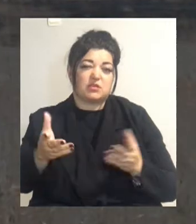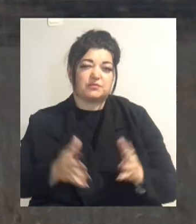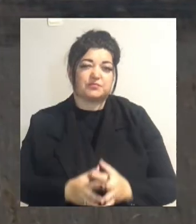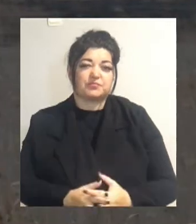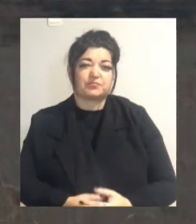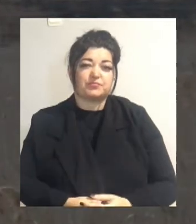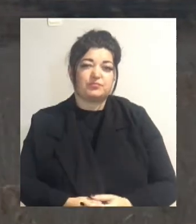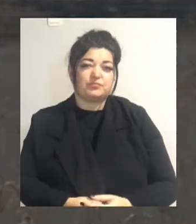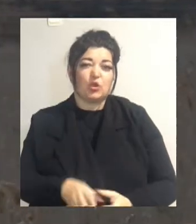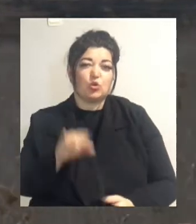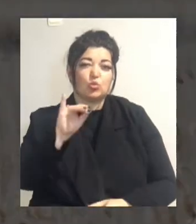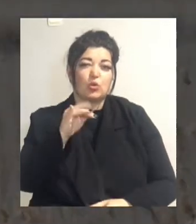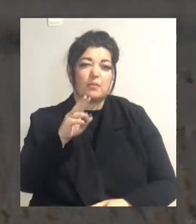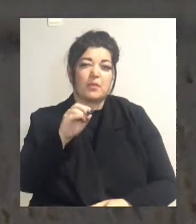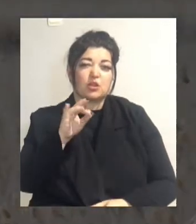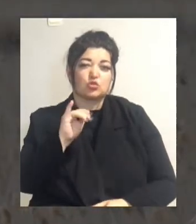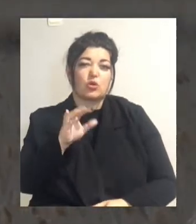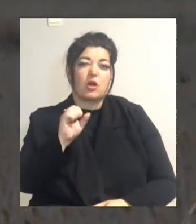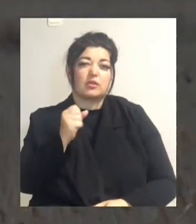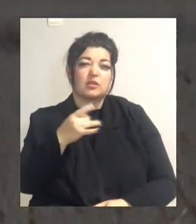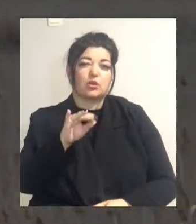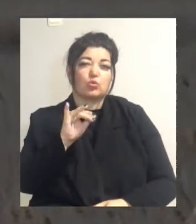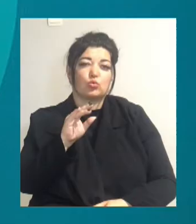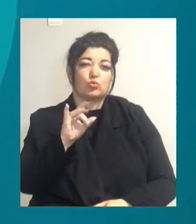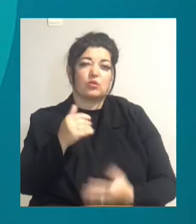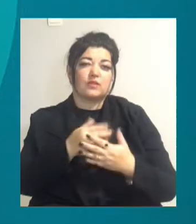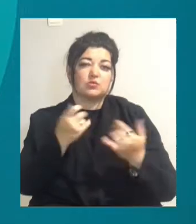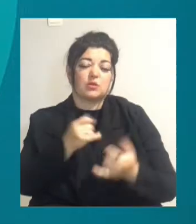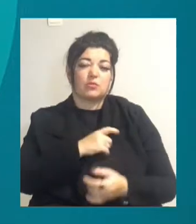Юлія Мельничук, Андрій Козюра. Новини на Суспільному. Одеса.